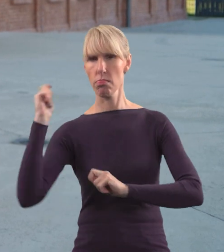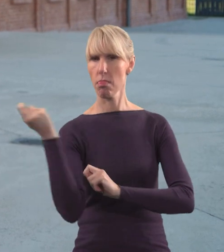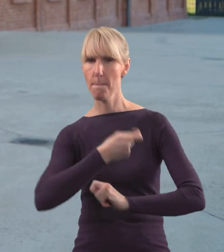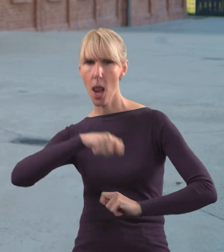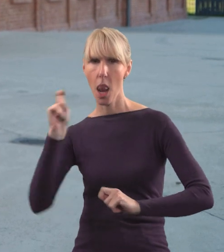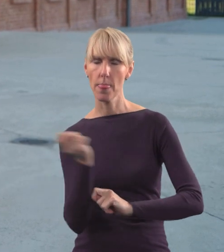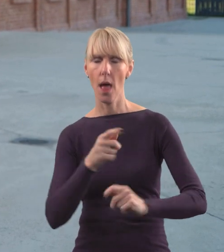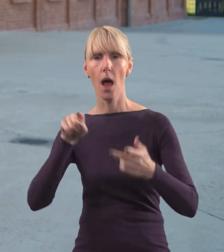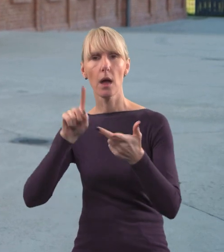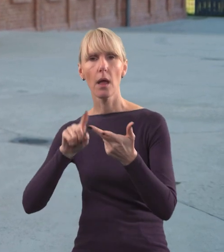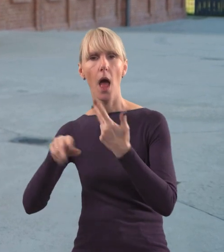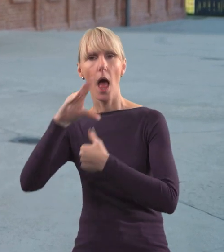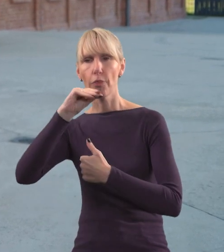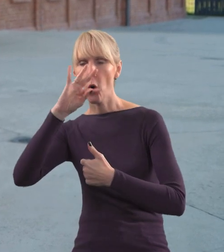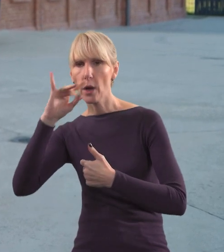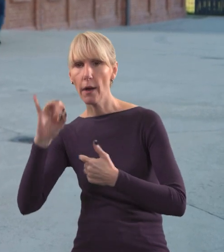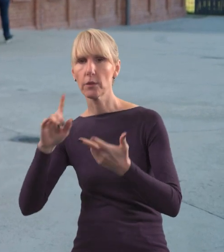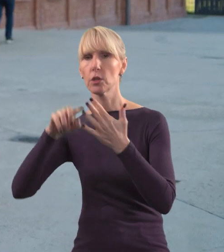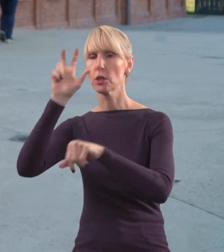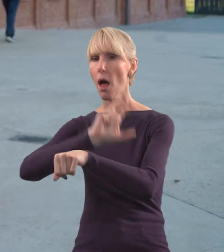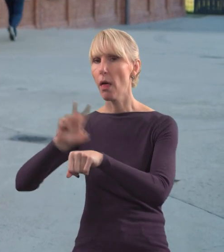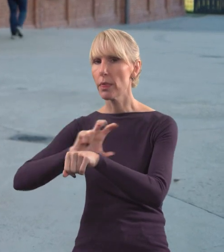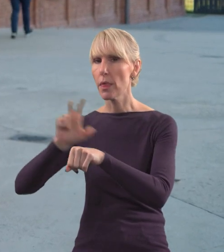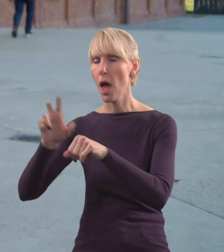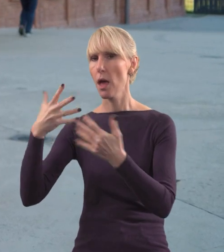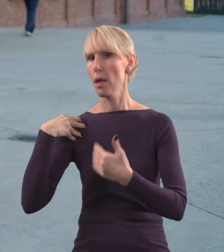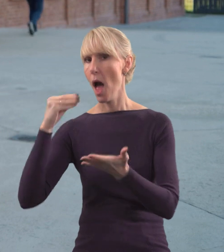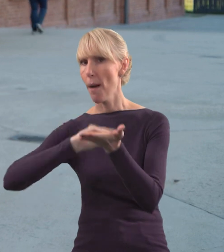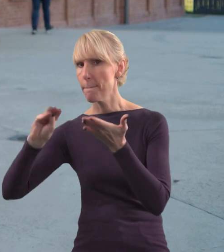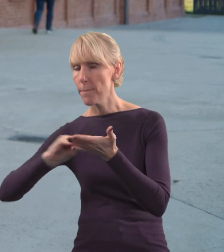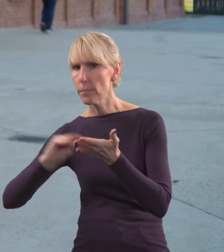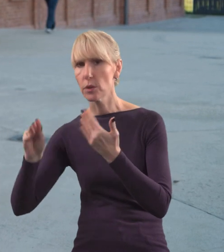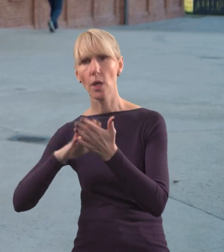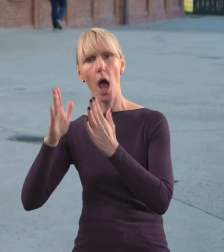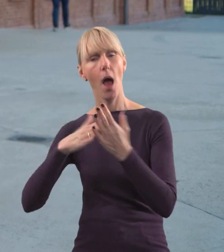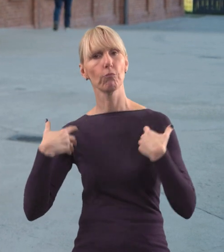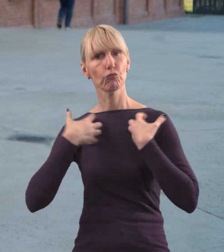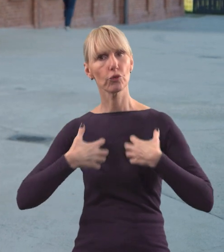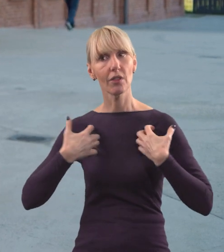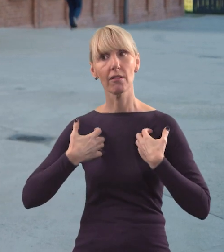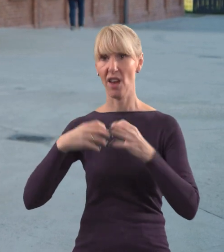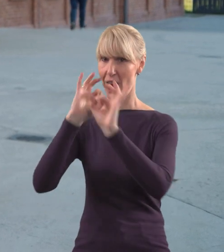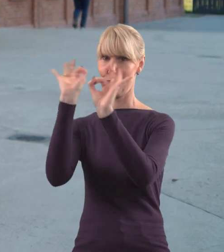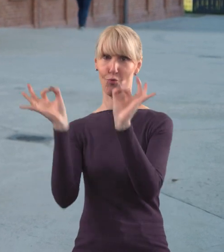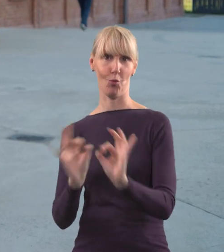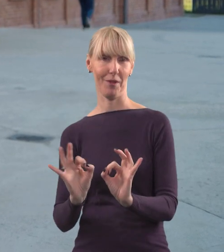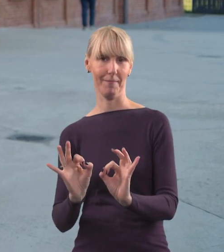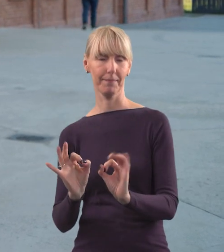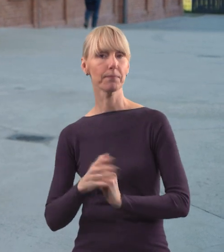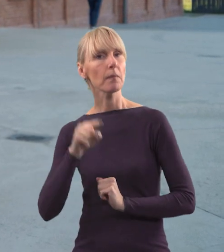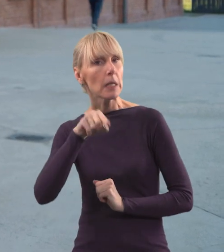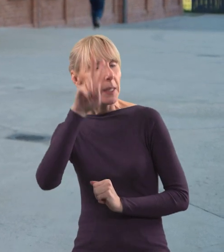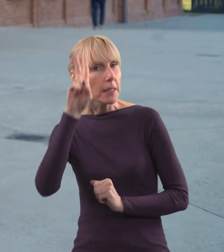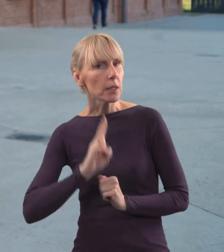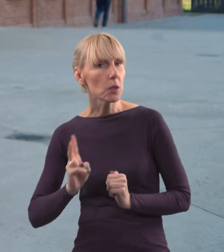archeologiczna, etnograficzna, techniczna, biograficzna, martyrologiczna, przyrodnicza oraz sztuki. Instytucja ta